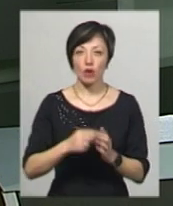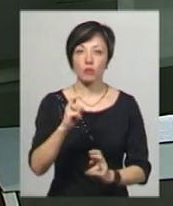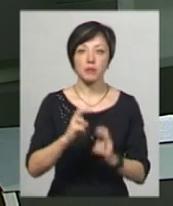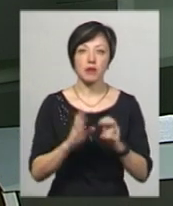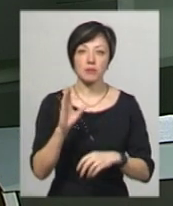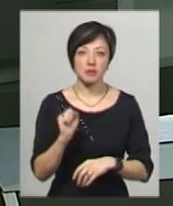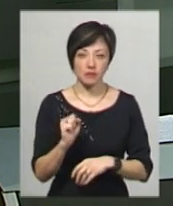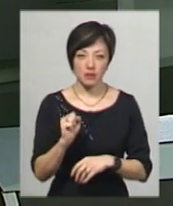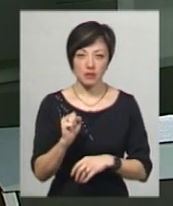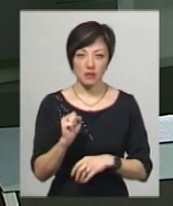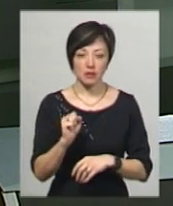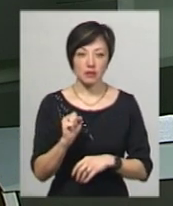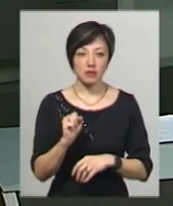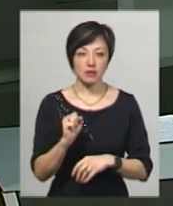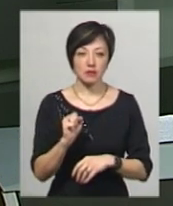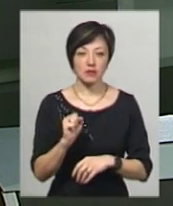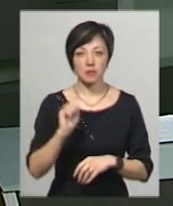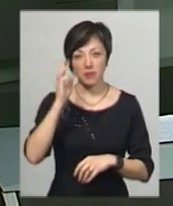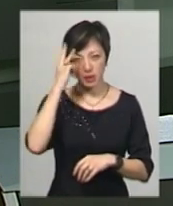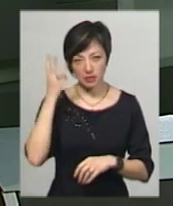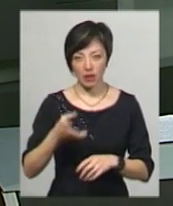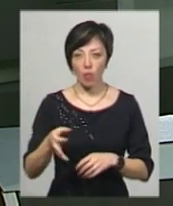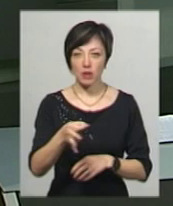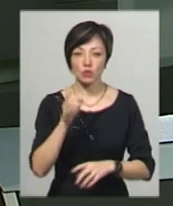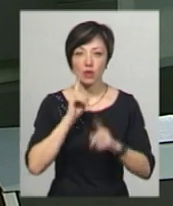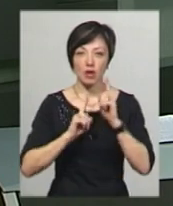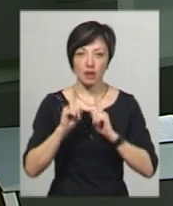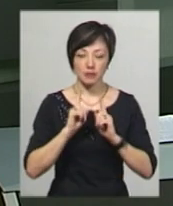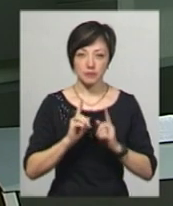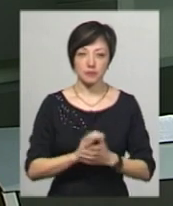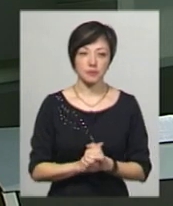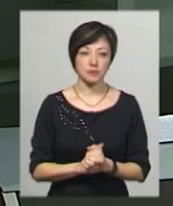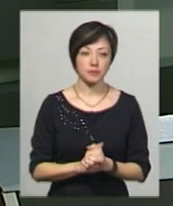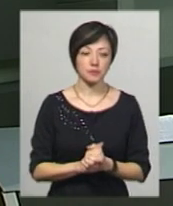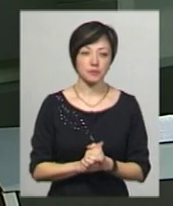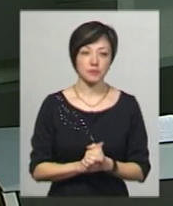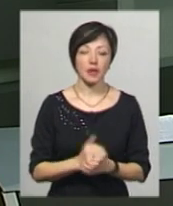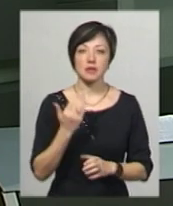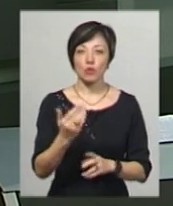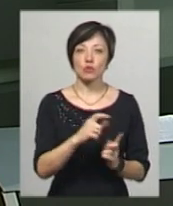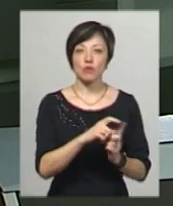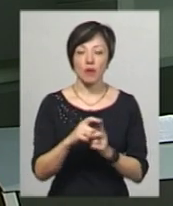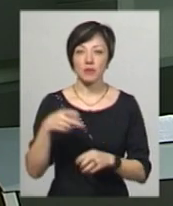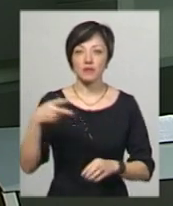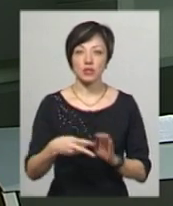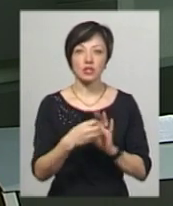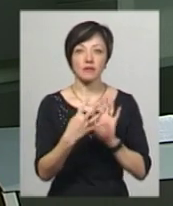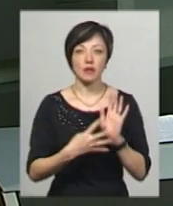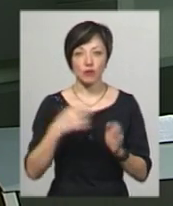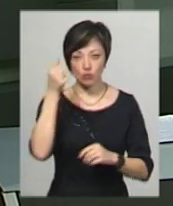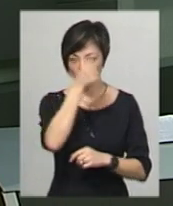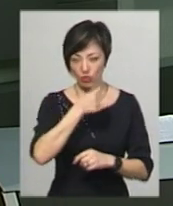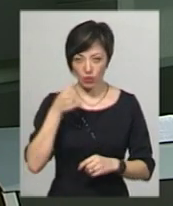підприємства Архбудпроєктування Хмельницької обласної ради Володимир Сельський. За його словами, у 2019